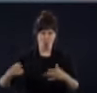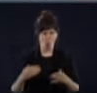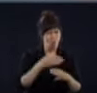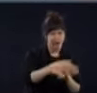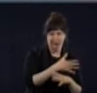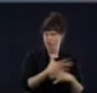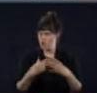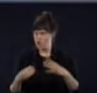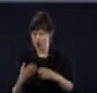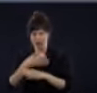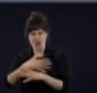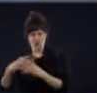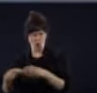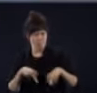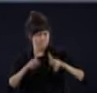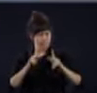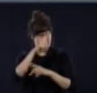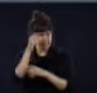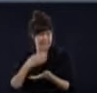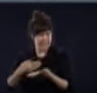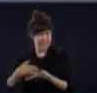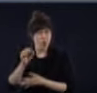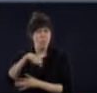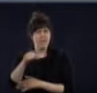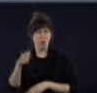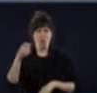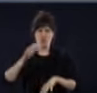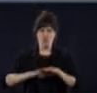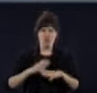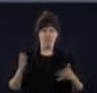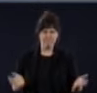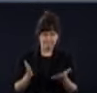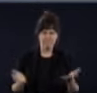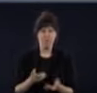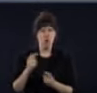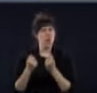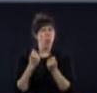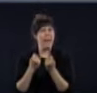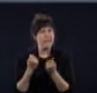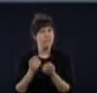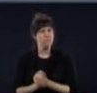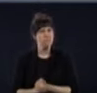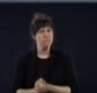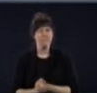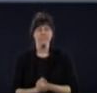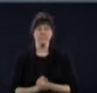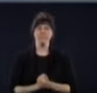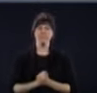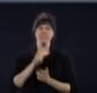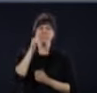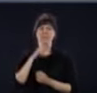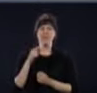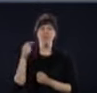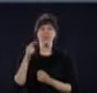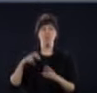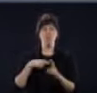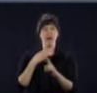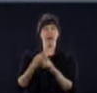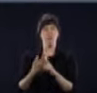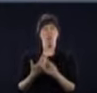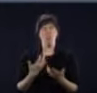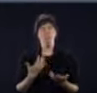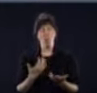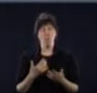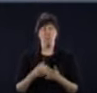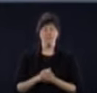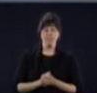entre régions seront permis? Oui, bien, peut-être un mot général, puis Dr. Arruda pourra compléter s'il le souhaite. Mais oui, c'est sûr qu'à